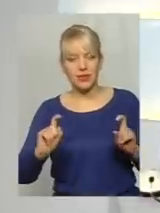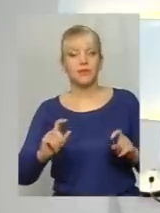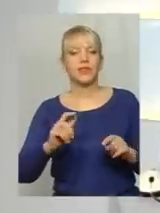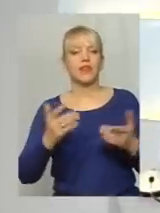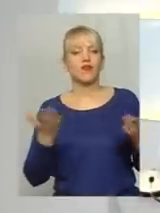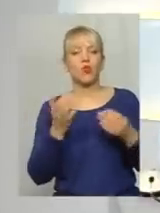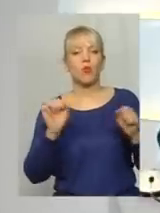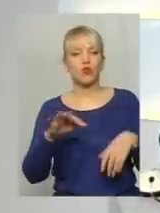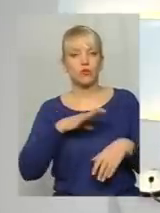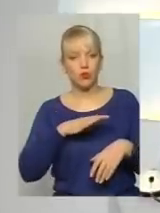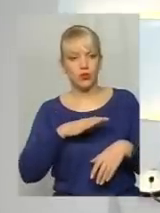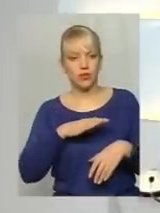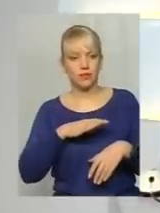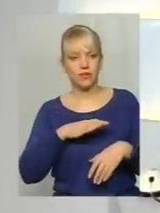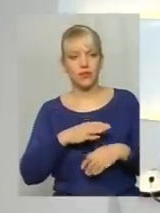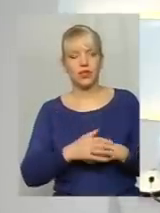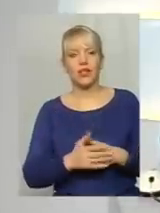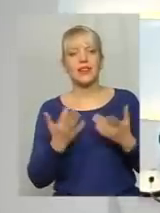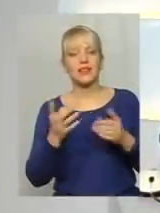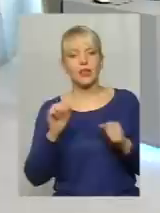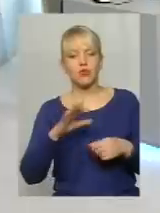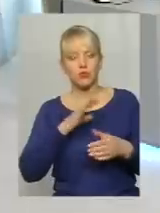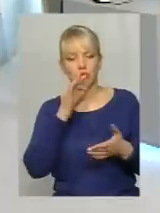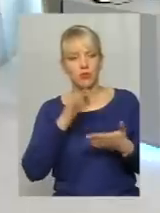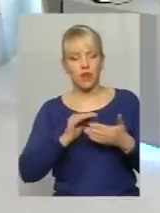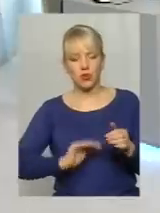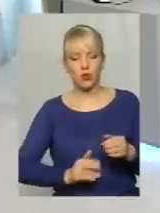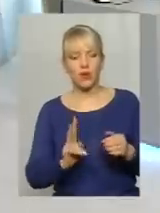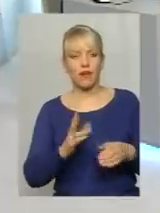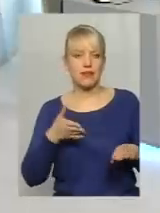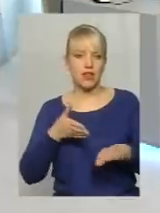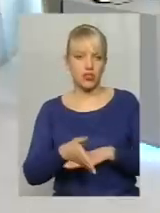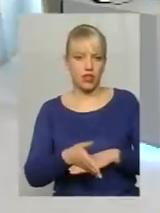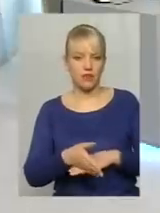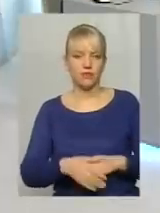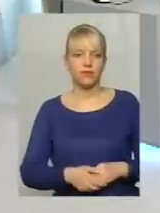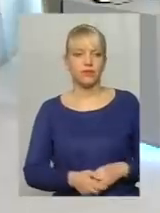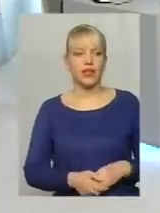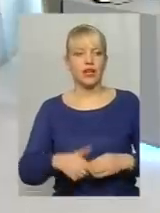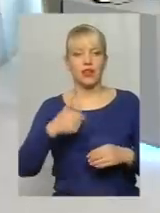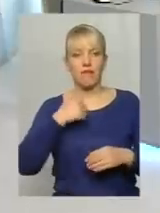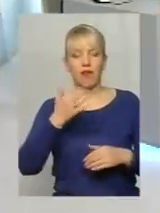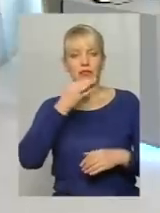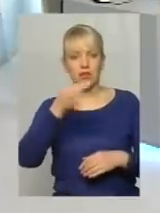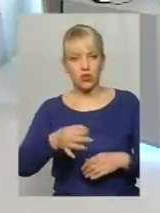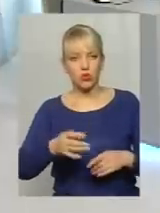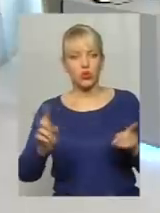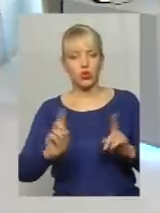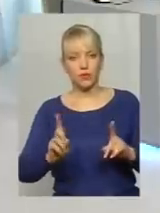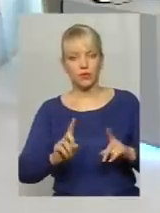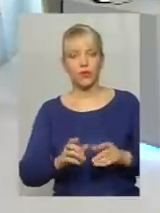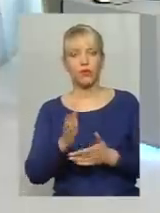по чому можуть бачити мешканці? Наскільки відповідальною є компанія, яка зайшла? За якими ознаками? Я вам скажу, що